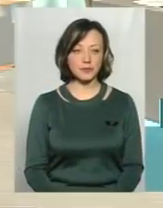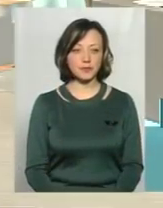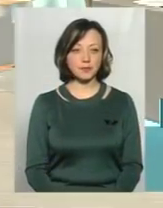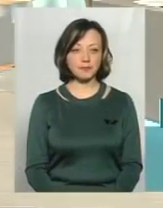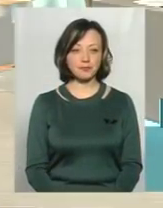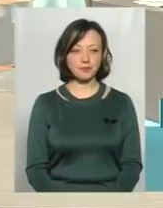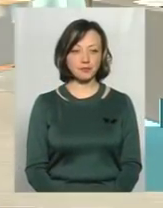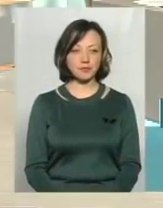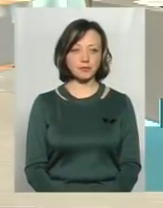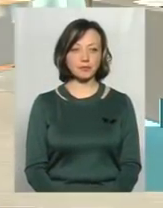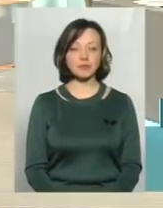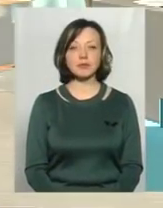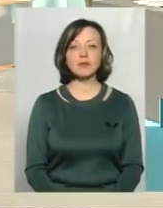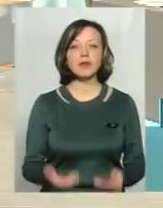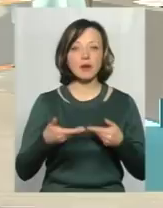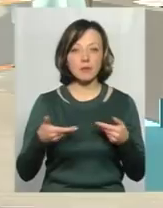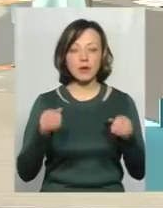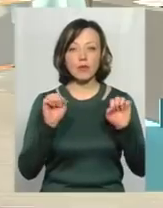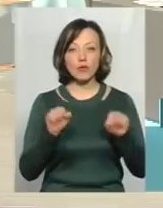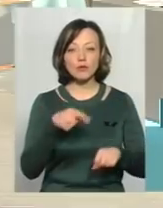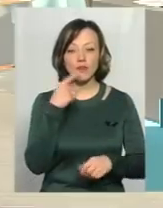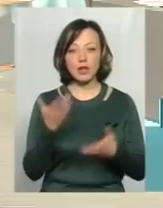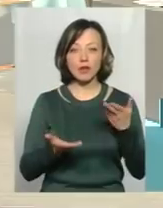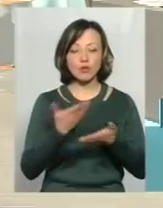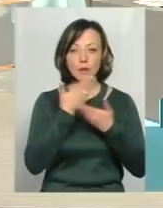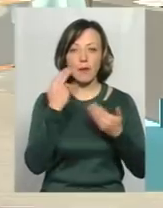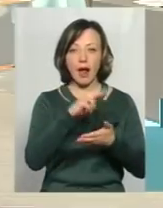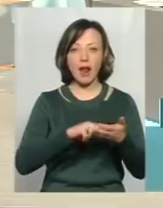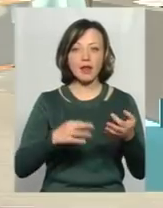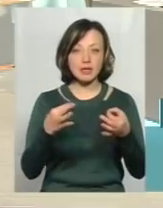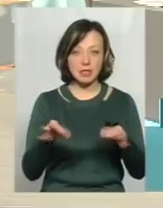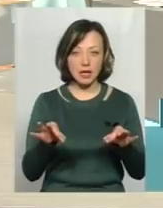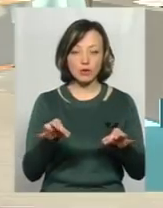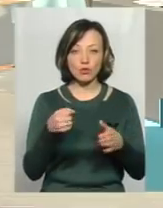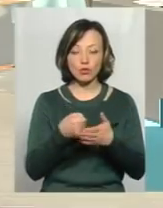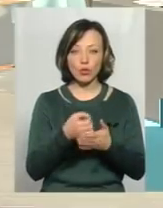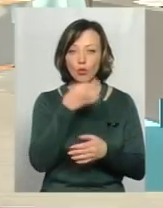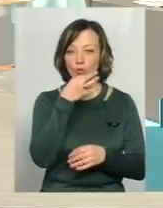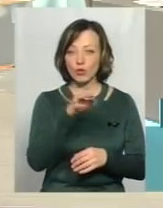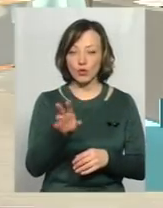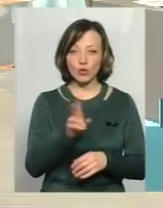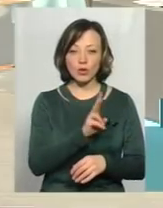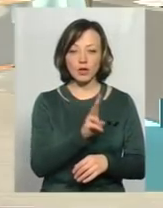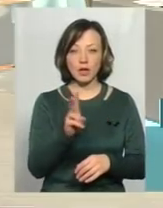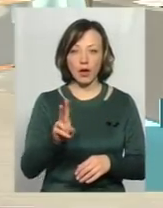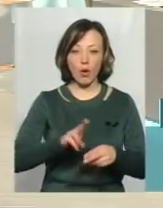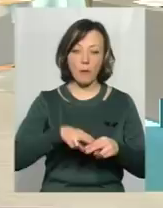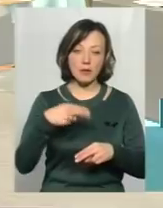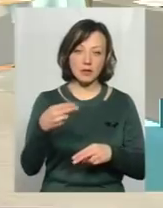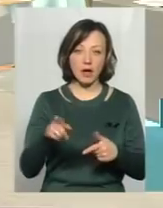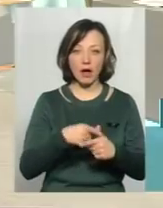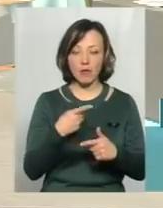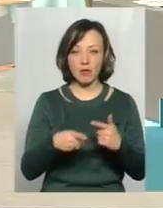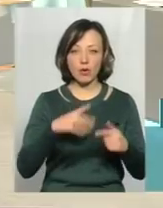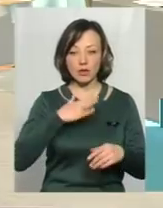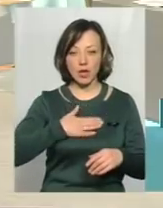Ми можемо говорити про те, що якщо нема ліцензії, то до будь-яких компенсацій або взагалі